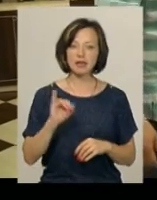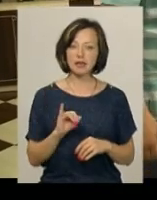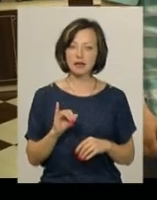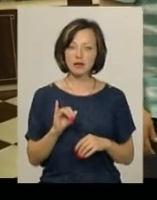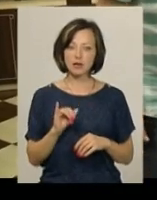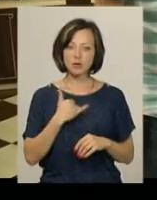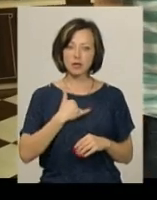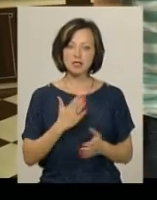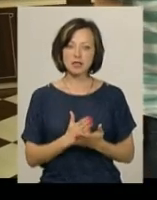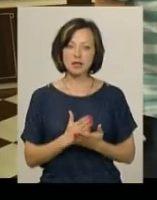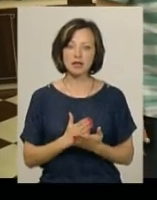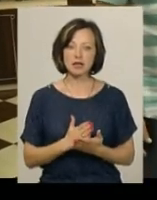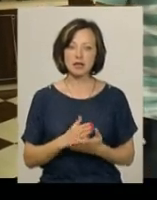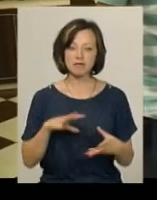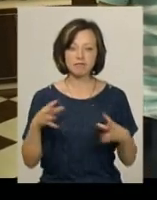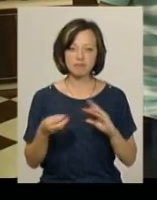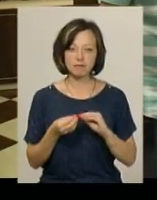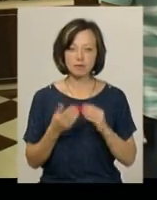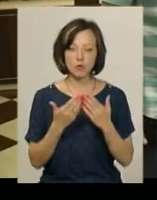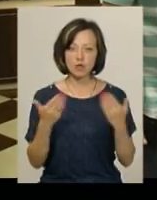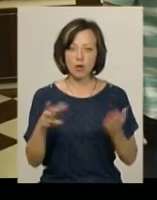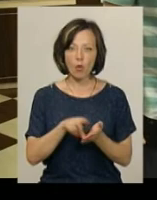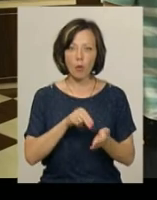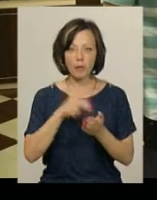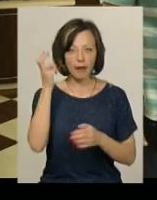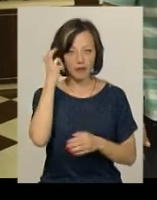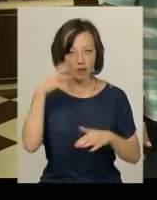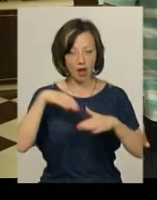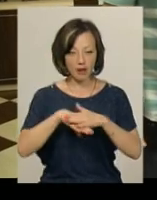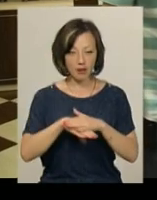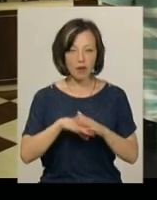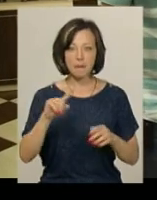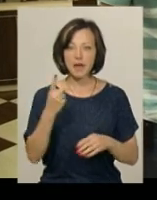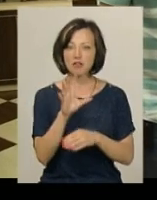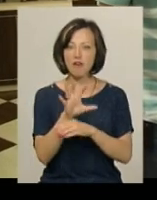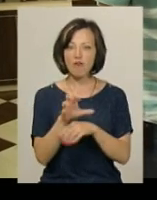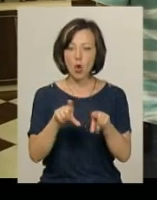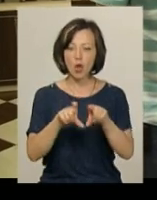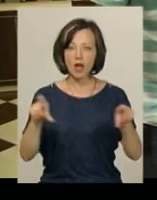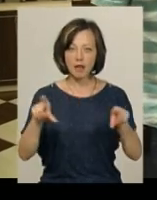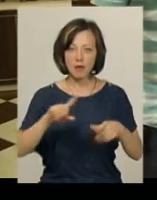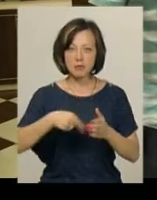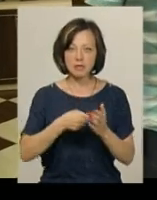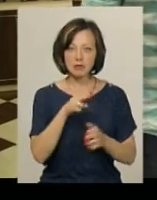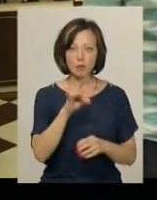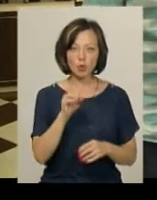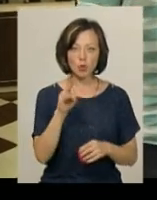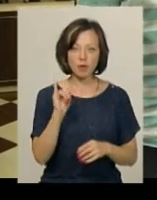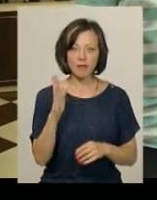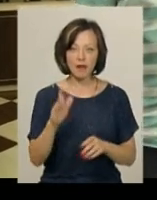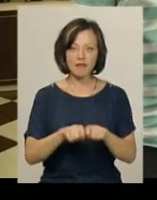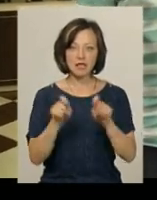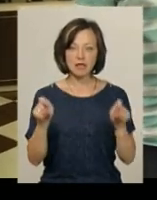у нас є статистичний звіт в музеї-копія з Київського архіву, що перше фотоателіє в місті Проскурів було відкрито